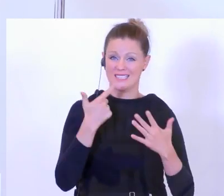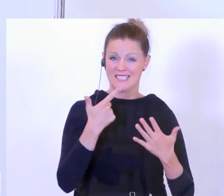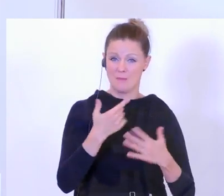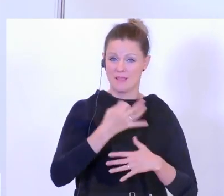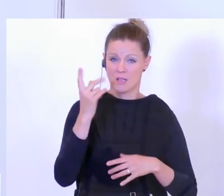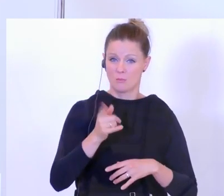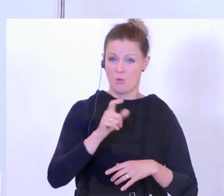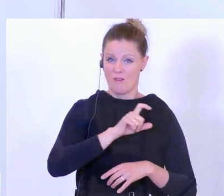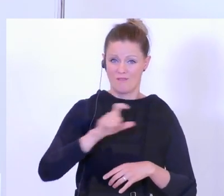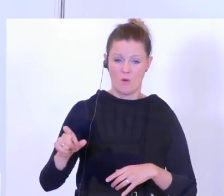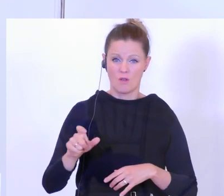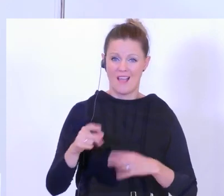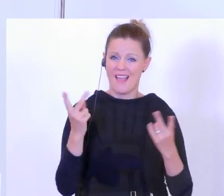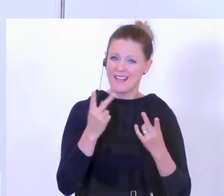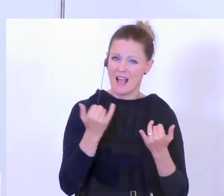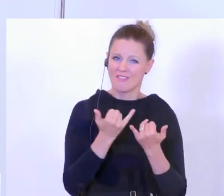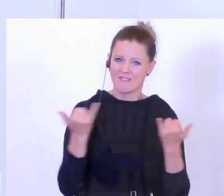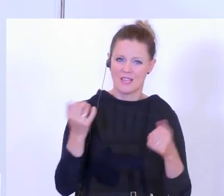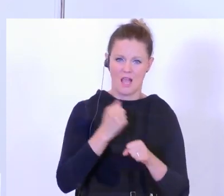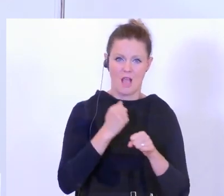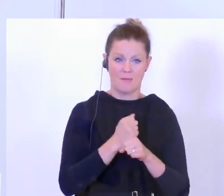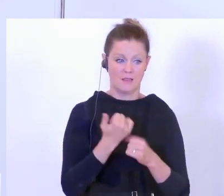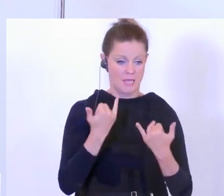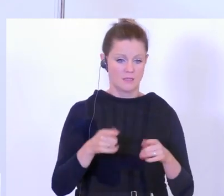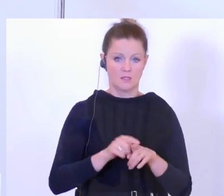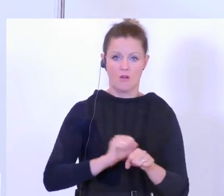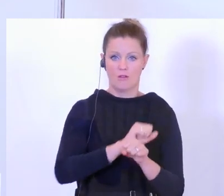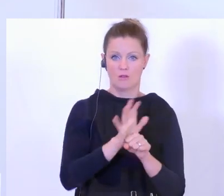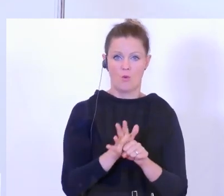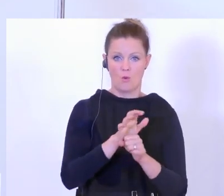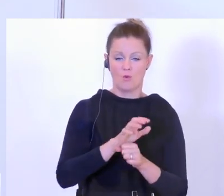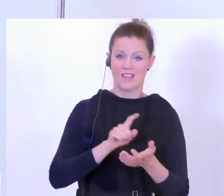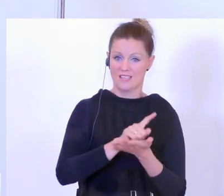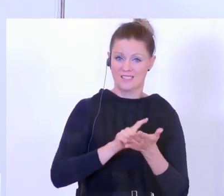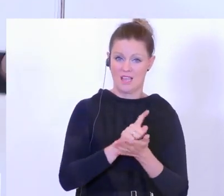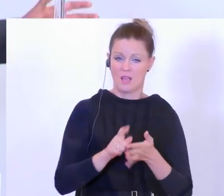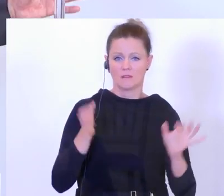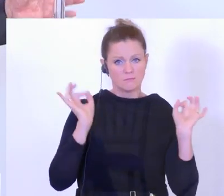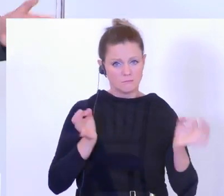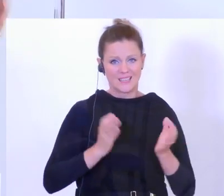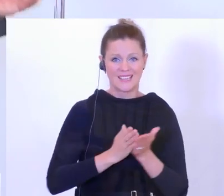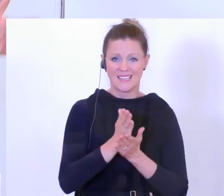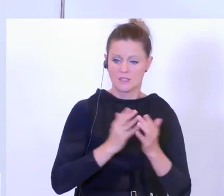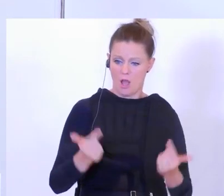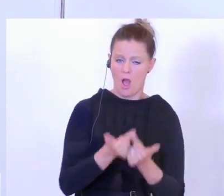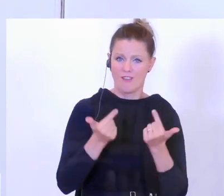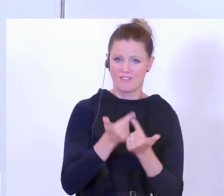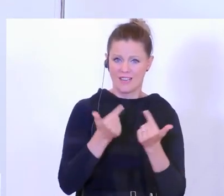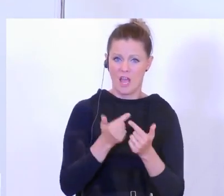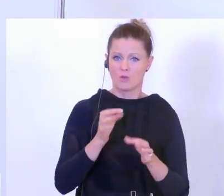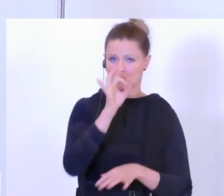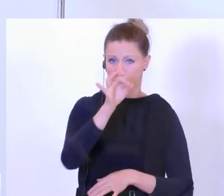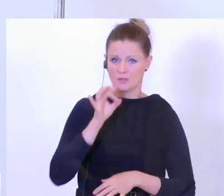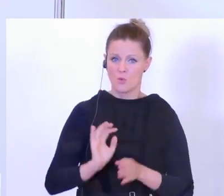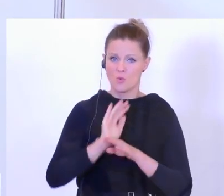in all ihren Einsatzformen, auch in einer Krisenzeit wie dem Coronavirus, so einen herausragenden Dienst leisten, dass die Aufklärungsquote bei über 50